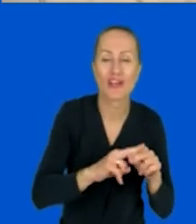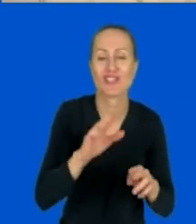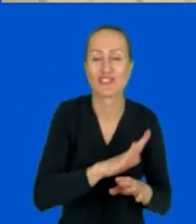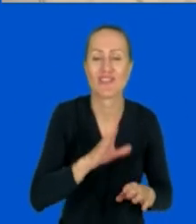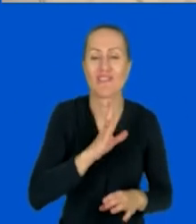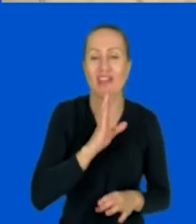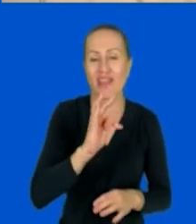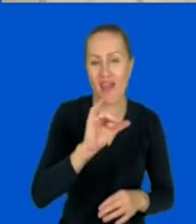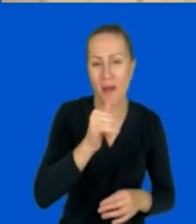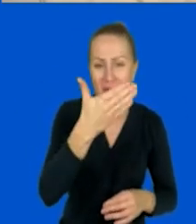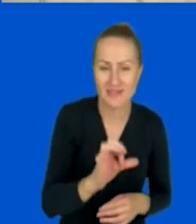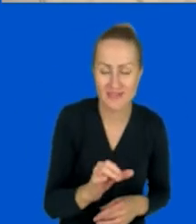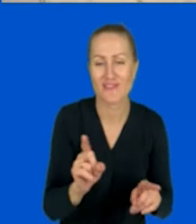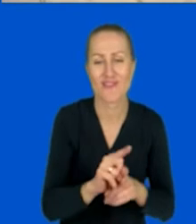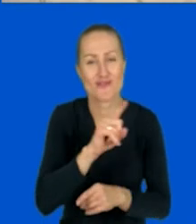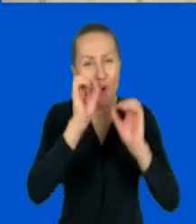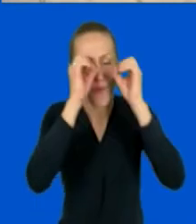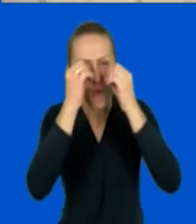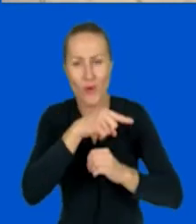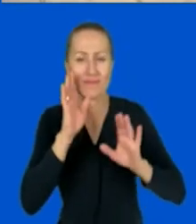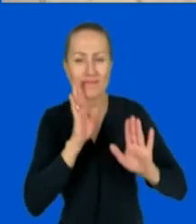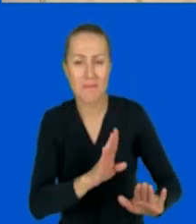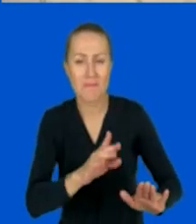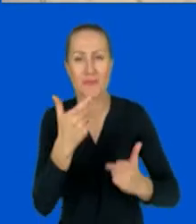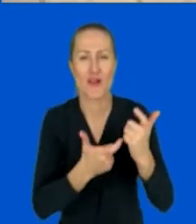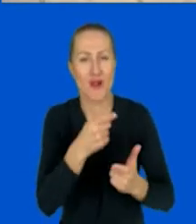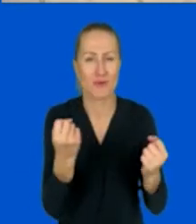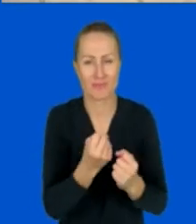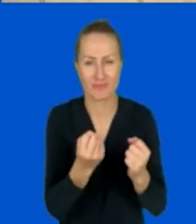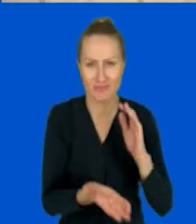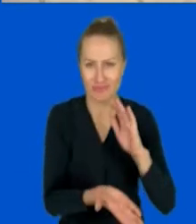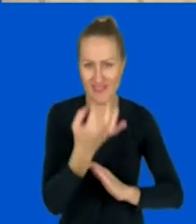i narzędzia Google jednak górują.